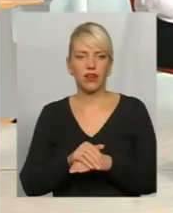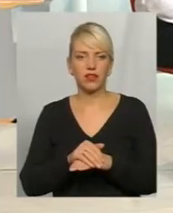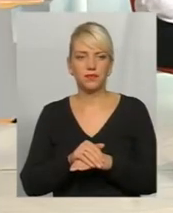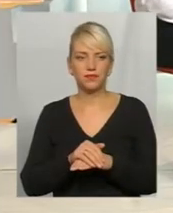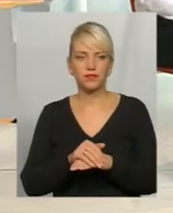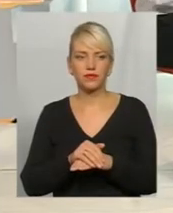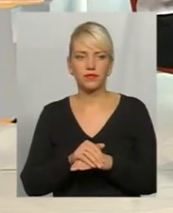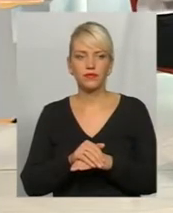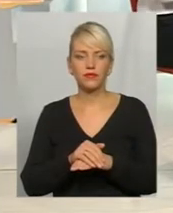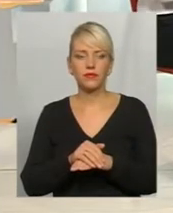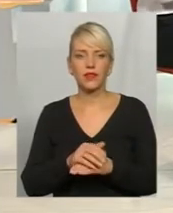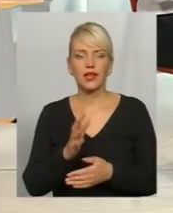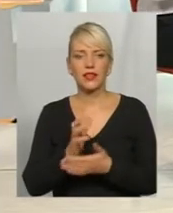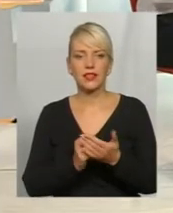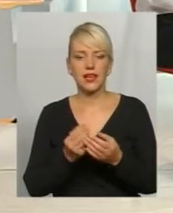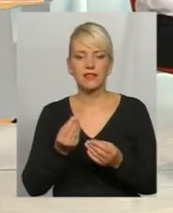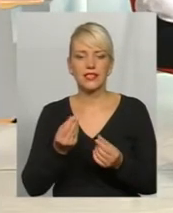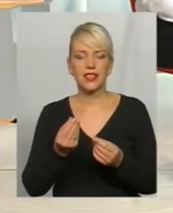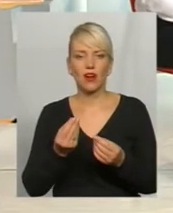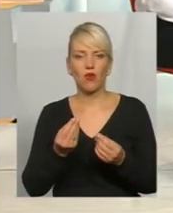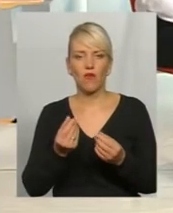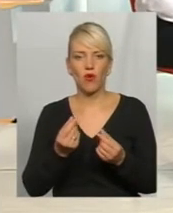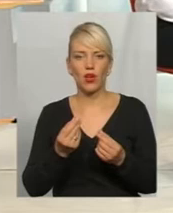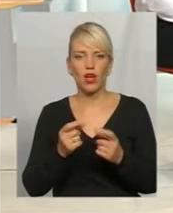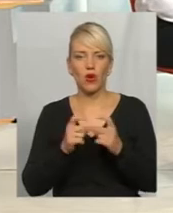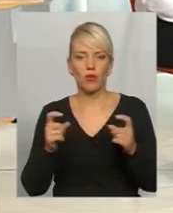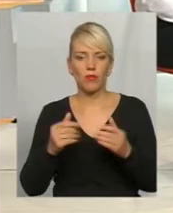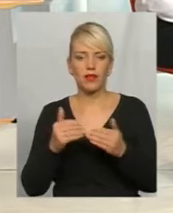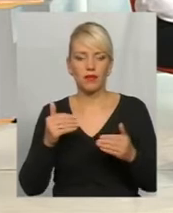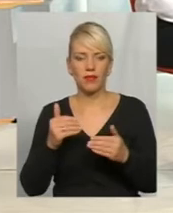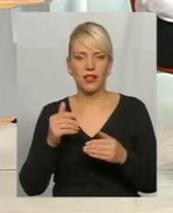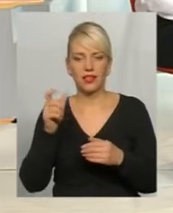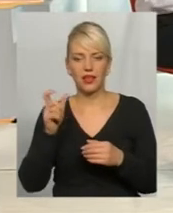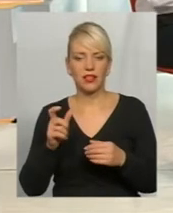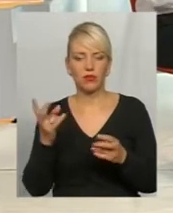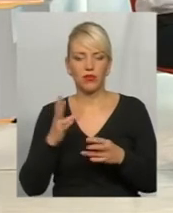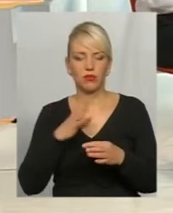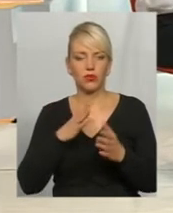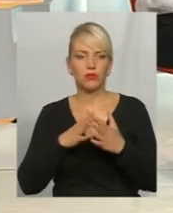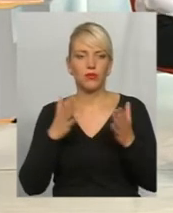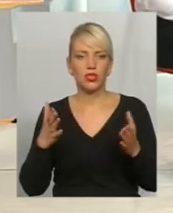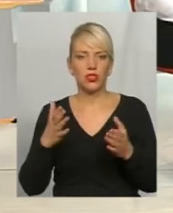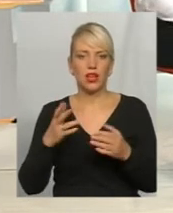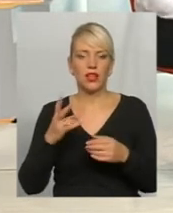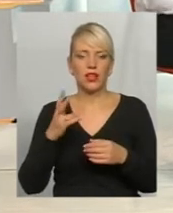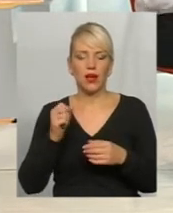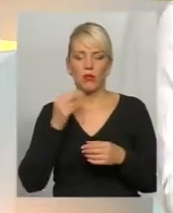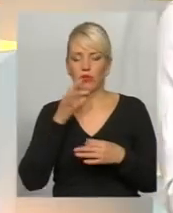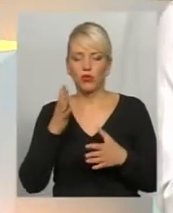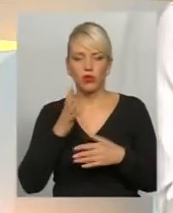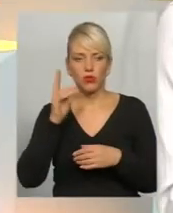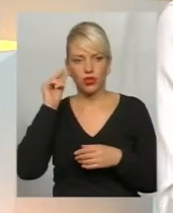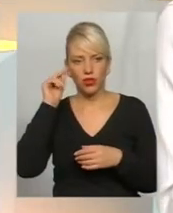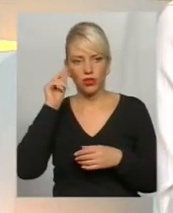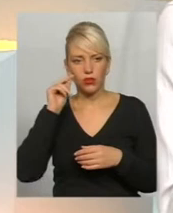компаніях. Резерви страхової компанії перед клієнтами мають бути завжди більші на будь-яку дату роботи, ніж вона зобов